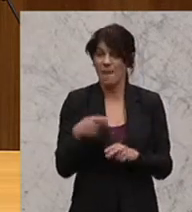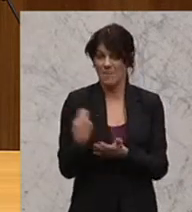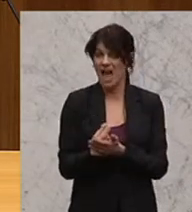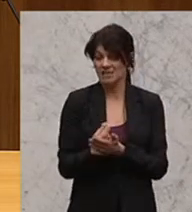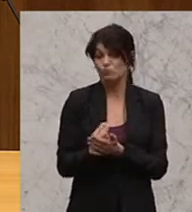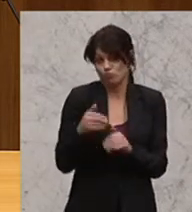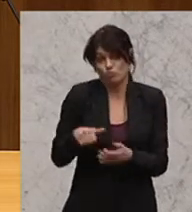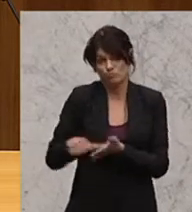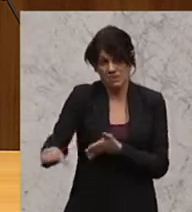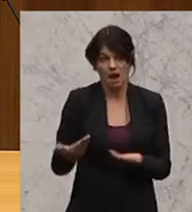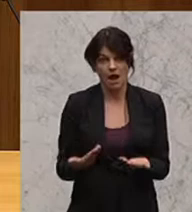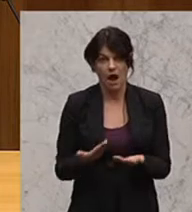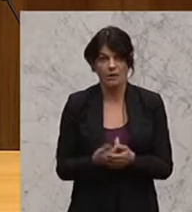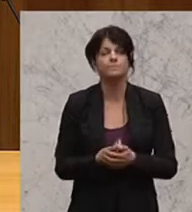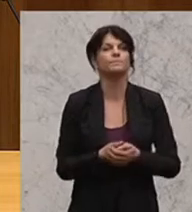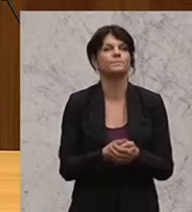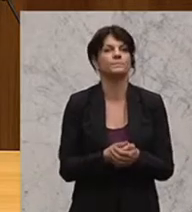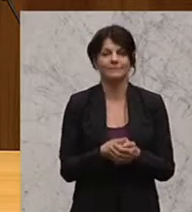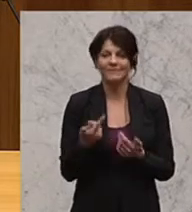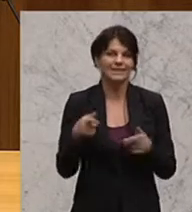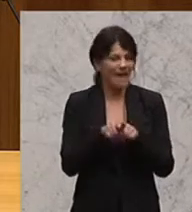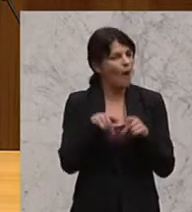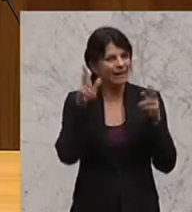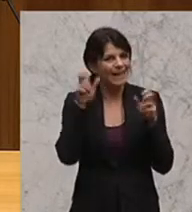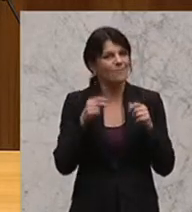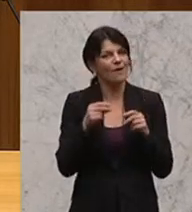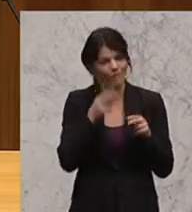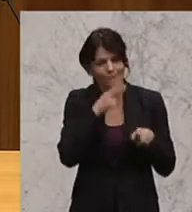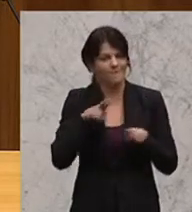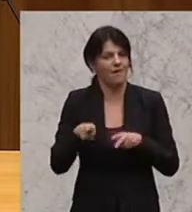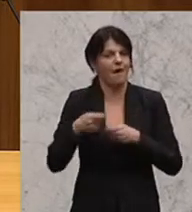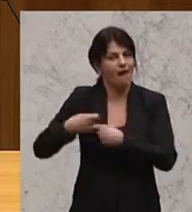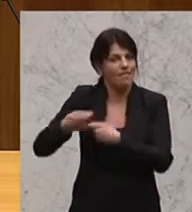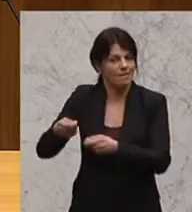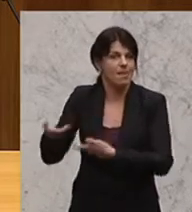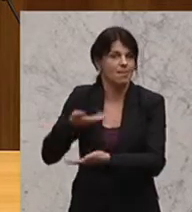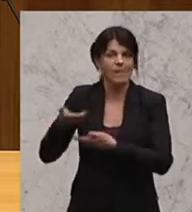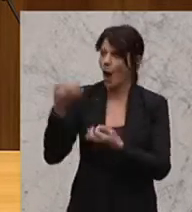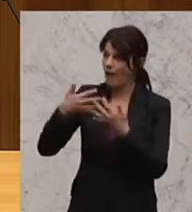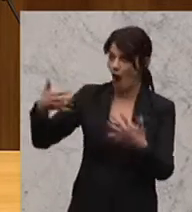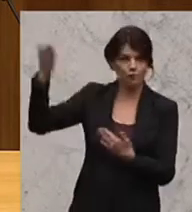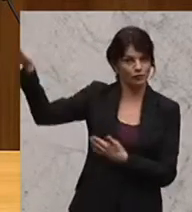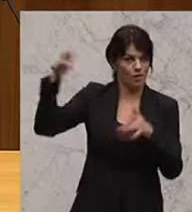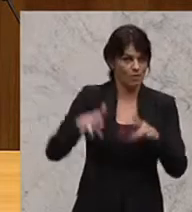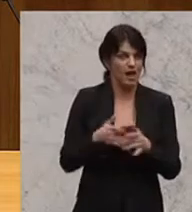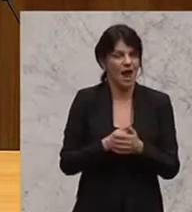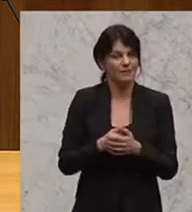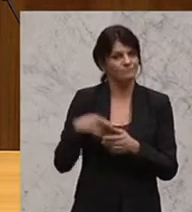zu bezahlen. Das ist auch das Thema des fairen Handels, wo wir heute die Ausstellung haben, in der